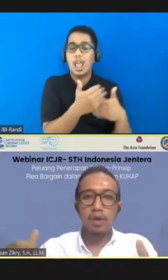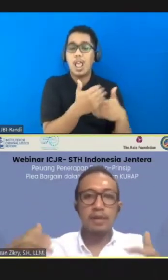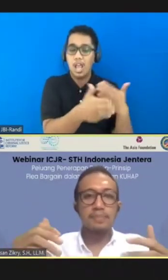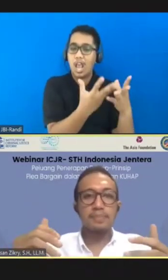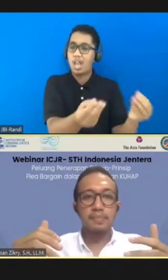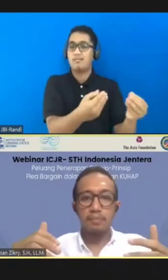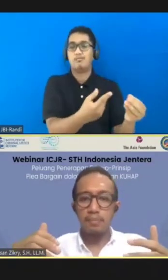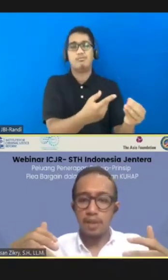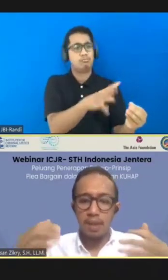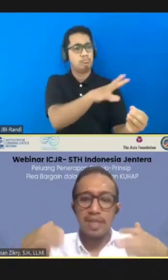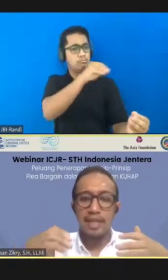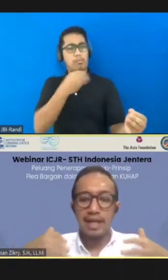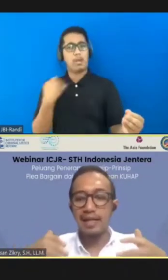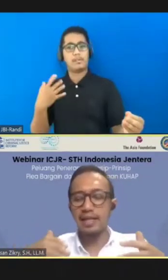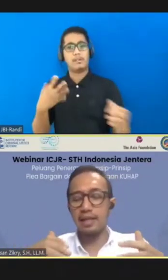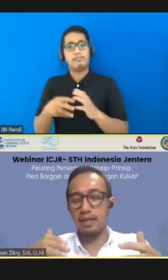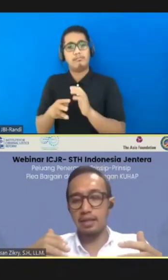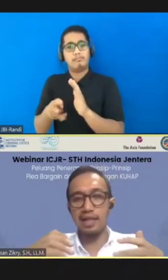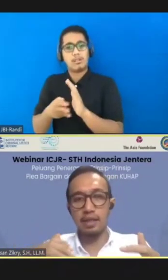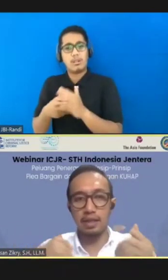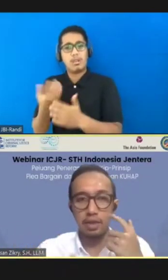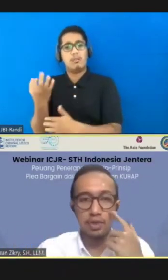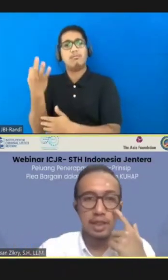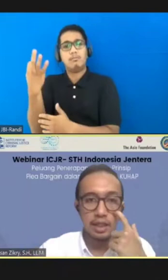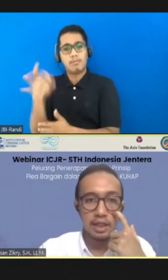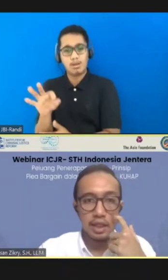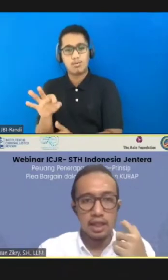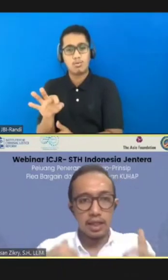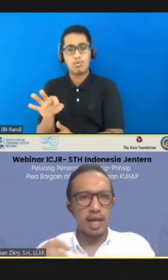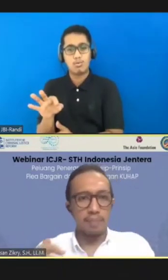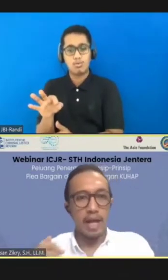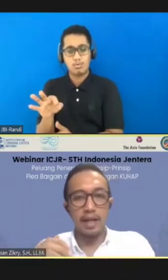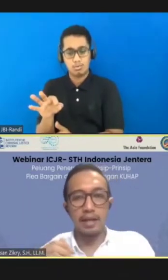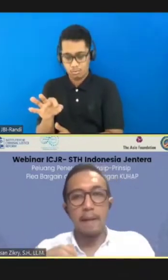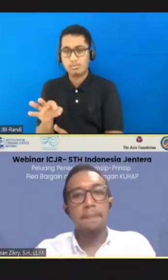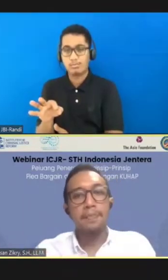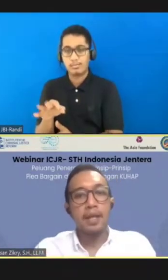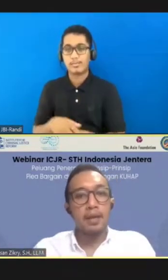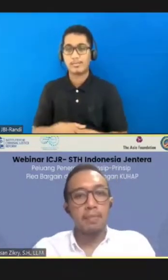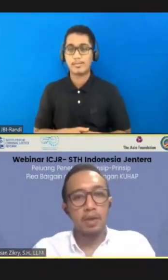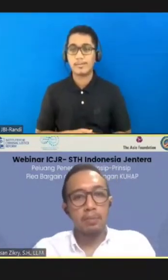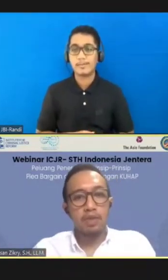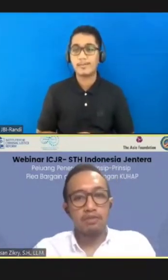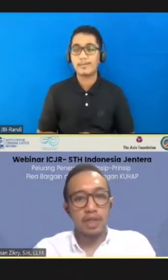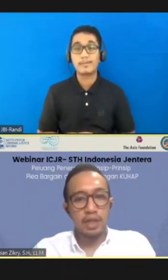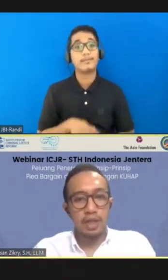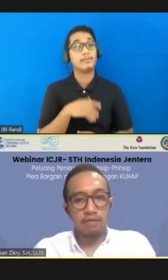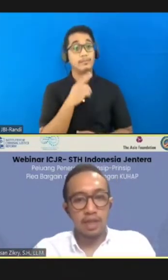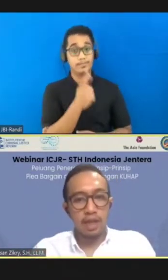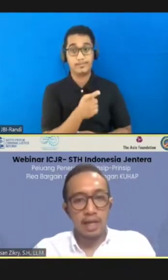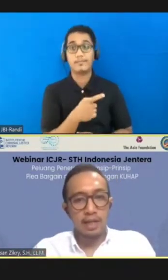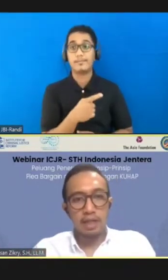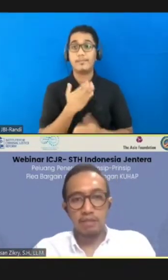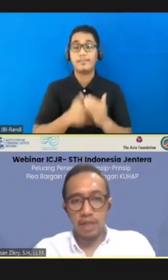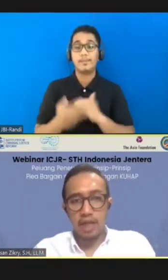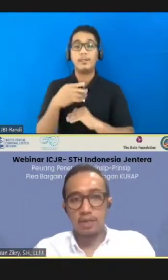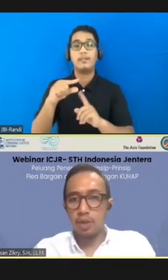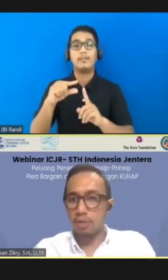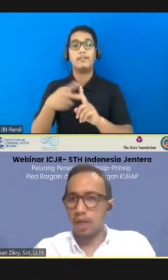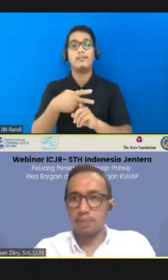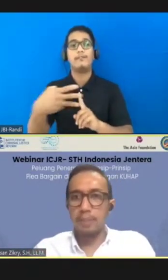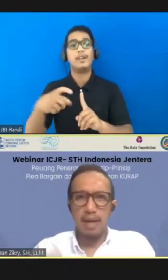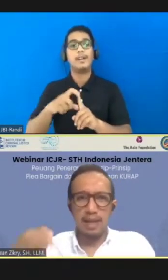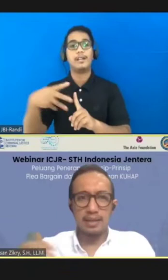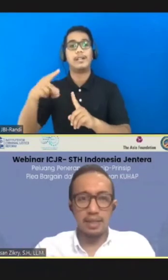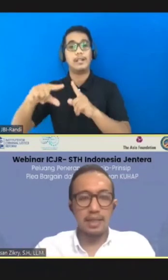baru yang membuat, memitigasi tingkat keseriusan dari tindak pidananya. Begitupun di tingkat federal, di tingkat federal